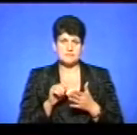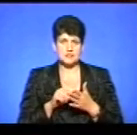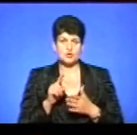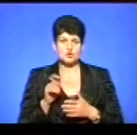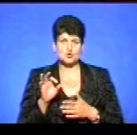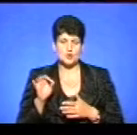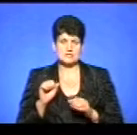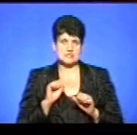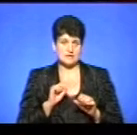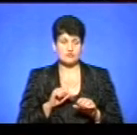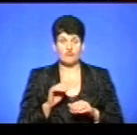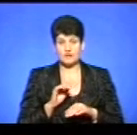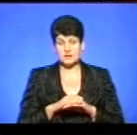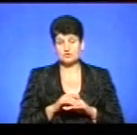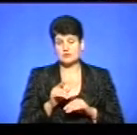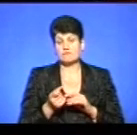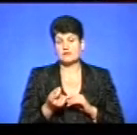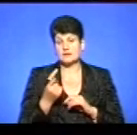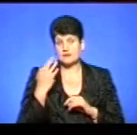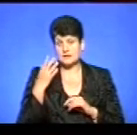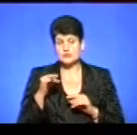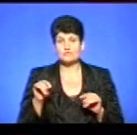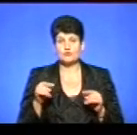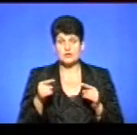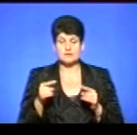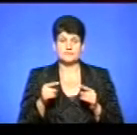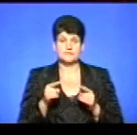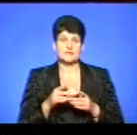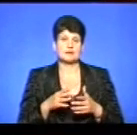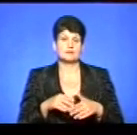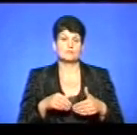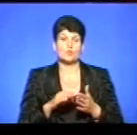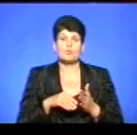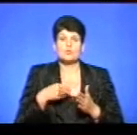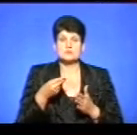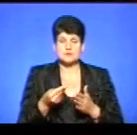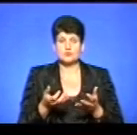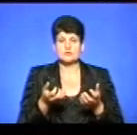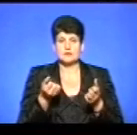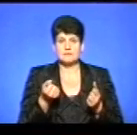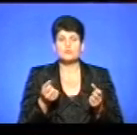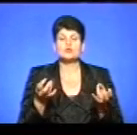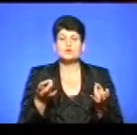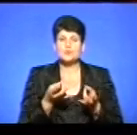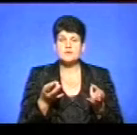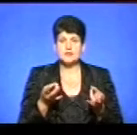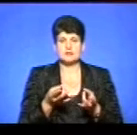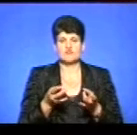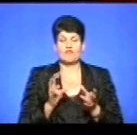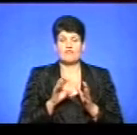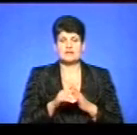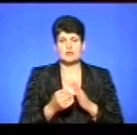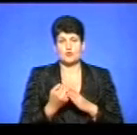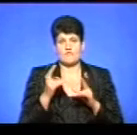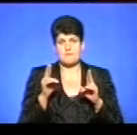зоозахисту. І фактично так народилася ідея створити петицію про необхідність введення